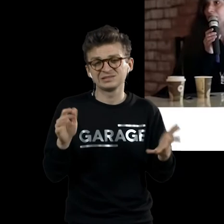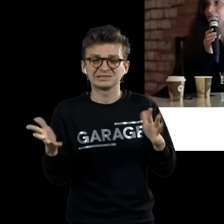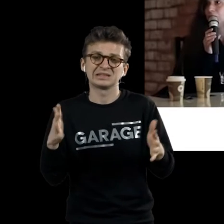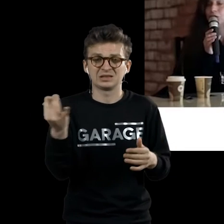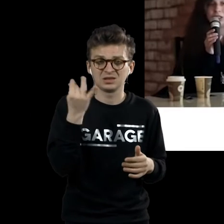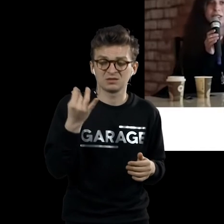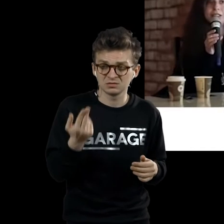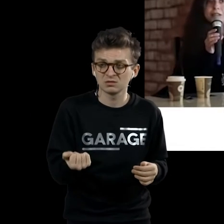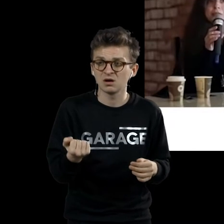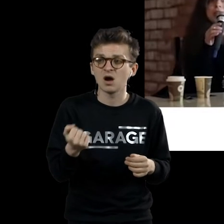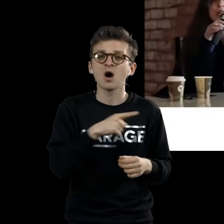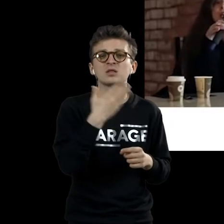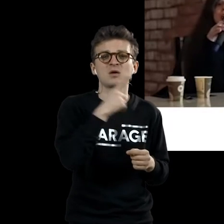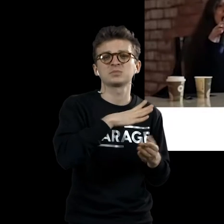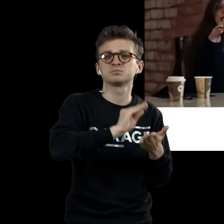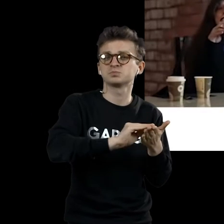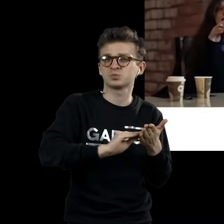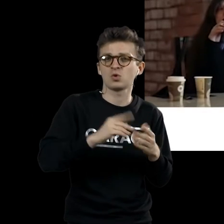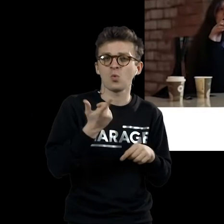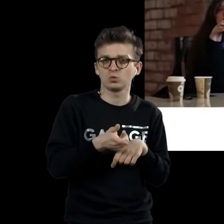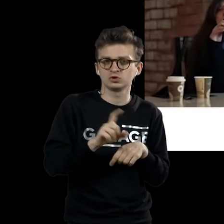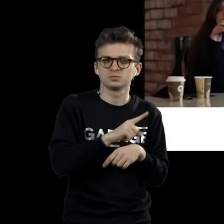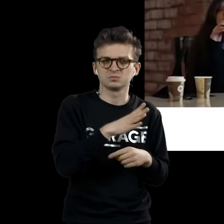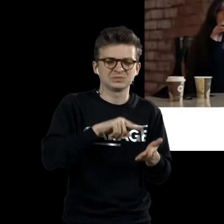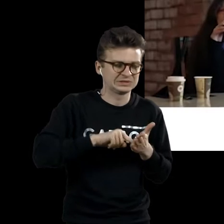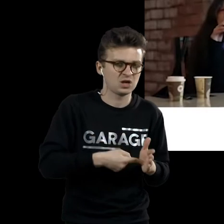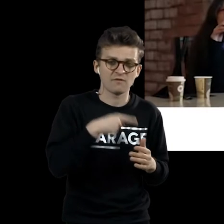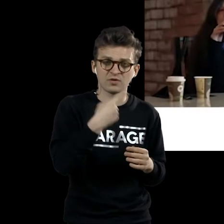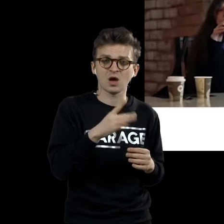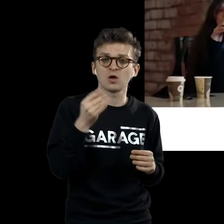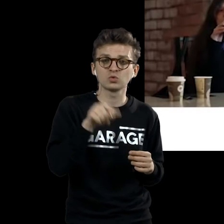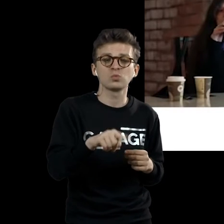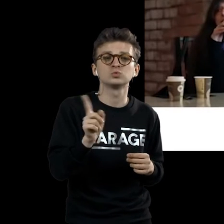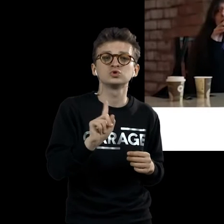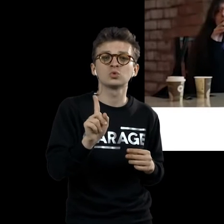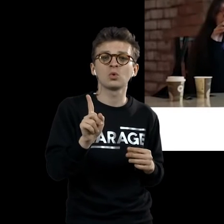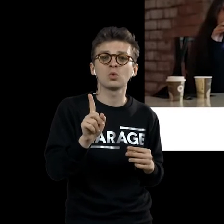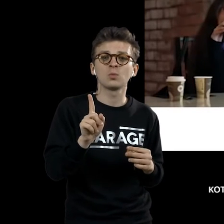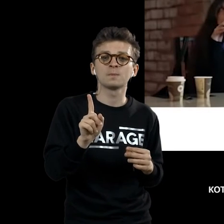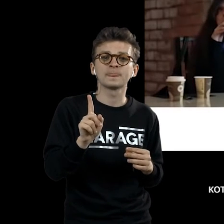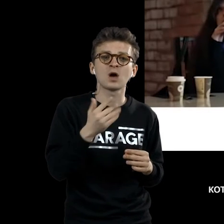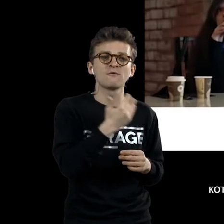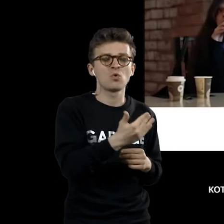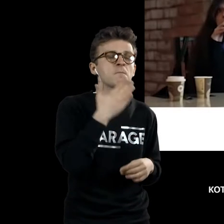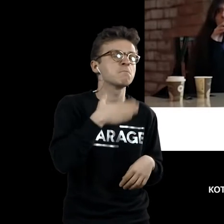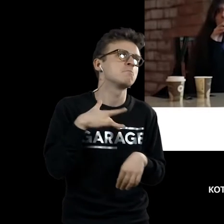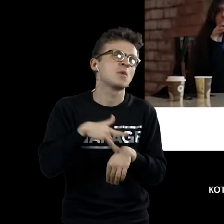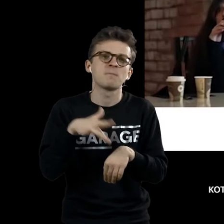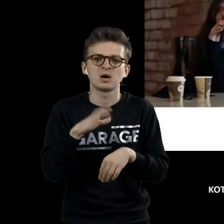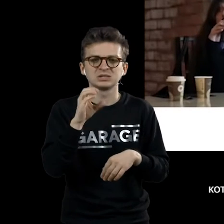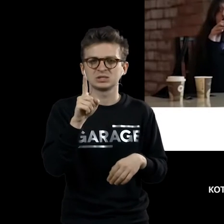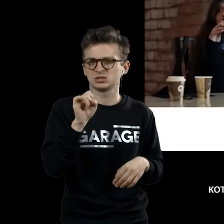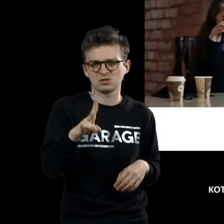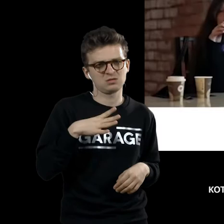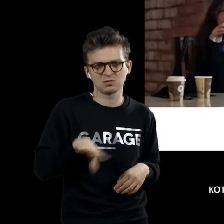все ему оказались не очень интересными. Во всех своих мемуарах он достаточно настойчиво говорит о том, что его не интересовало, что